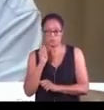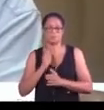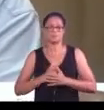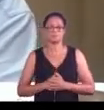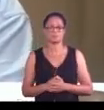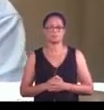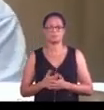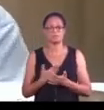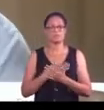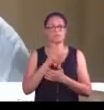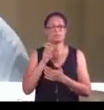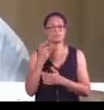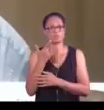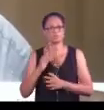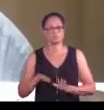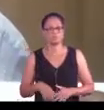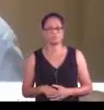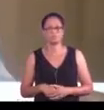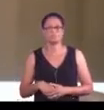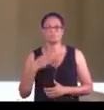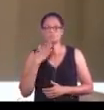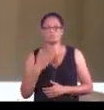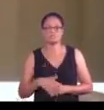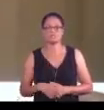questions. Je vous remercie. Merci, M. Maricette.